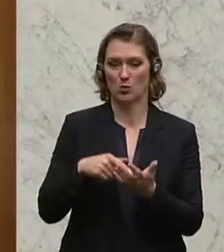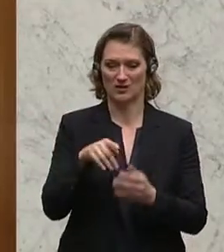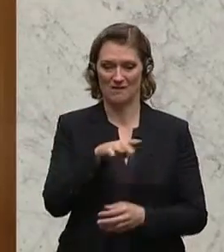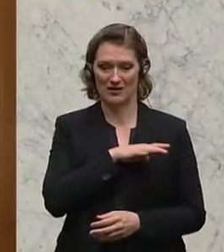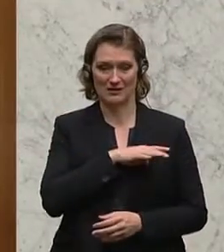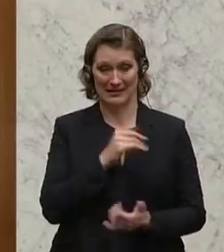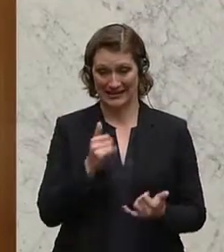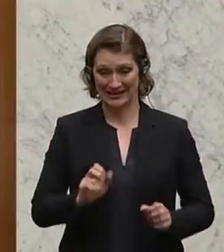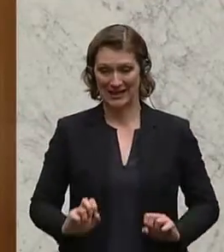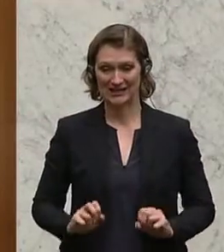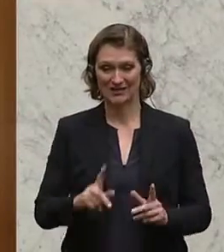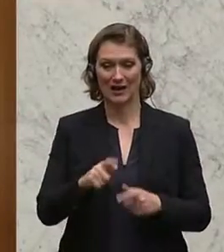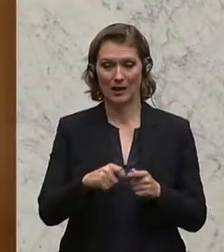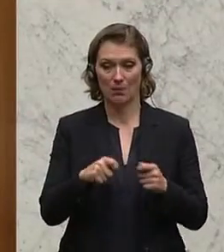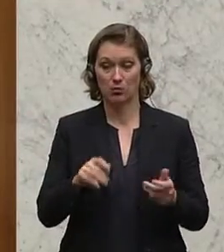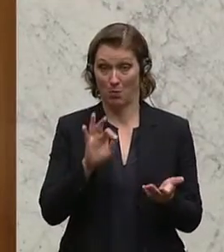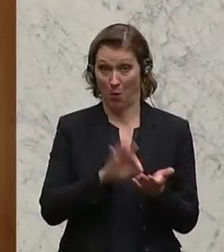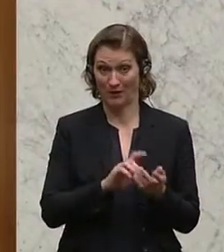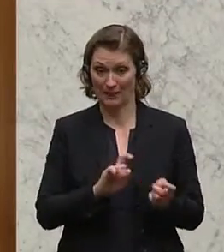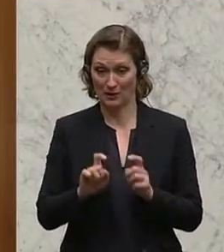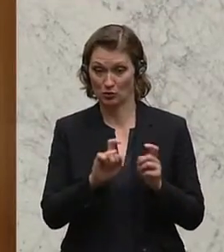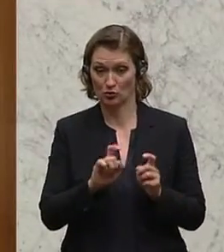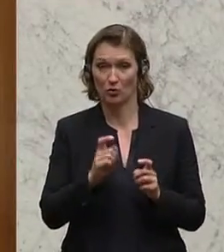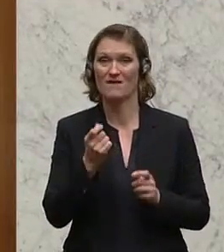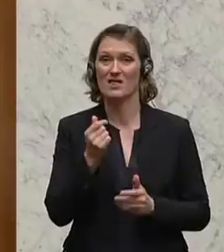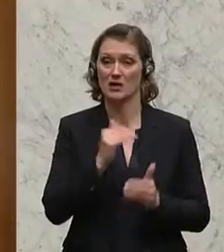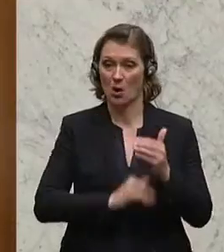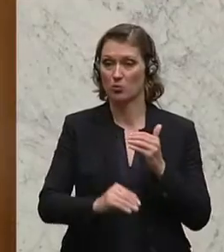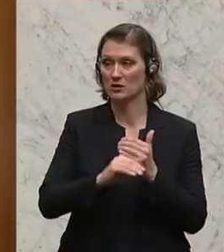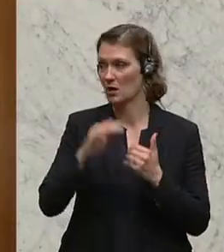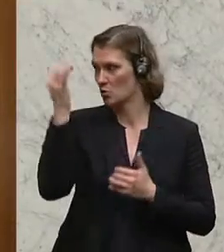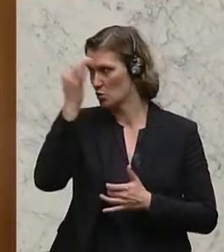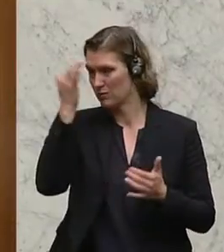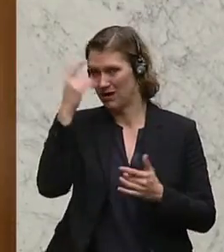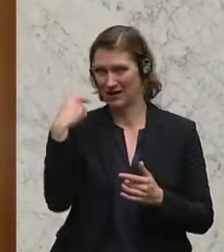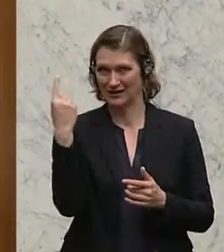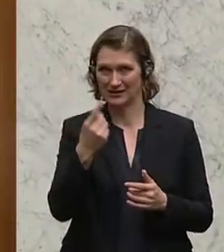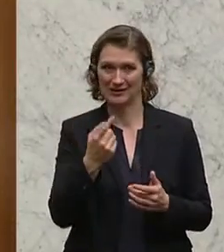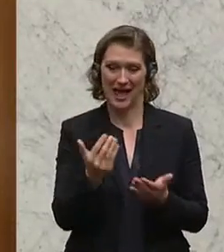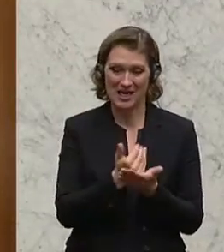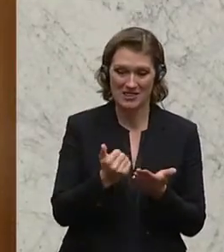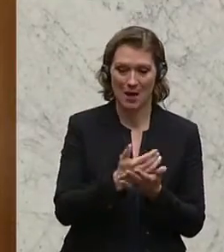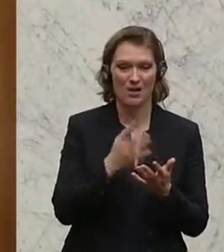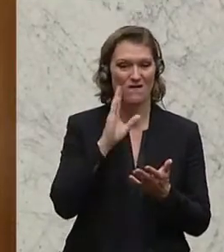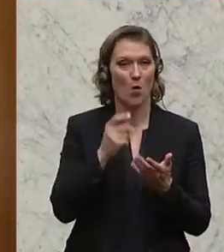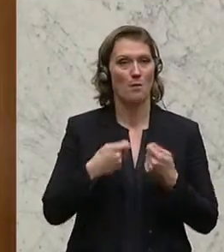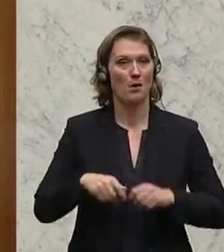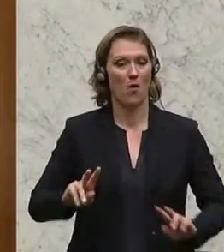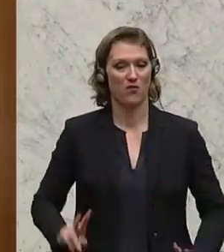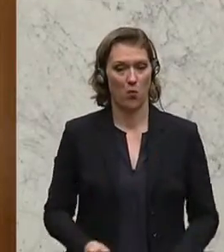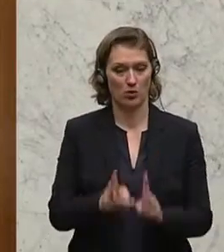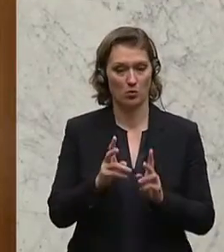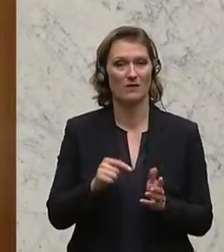Zweckbindung wird derzeit ja diskutiert im Rahmen des Finanzausgleichs. Allerdings möchte ich schon darauf hinweisen, dass auch die Zweckbindung der Einnahmen aus der Wohnbauförderung